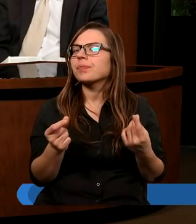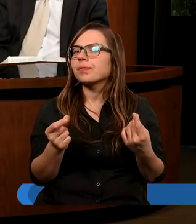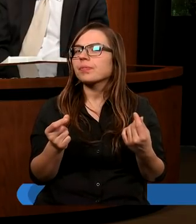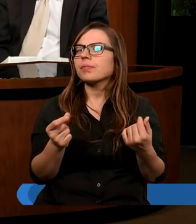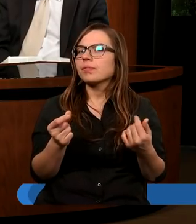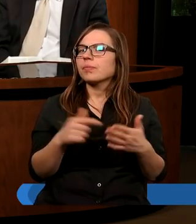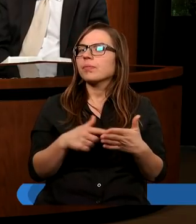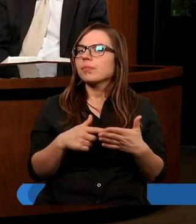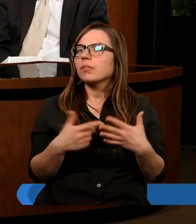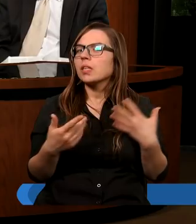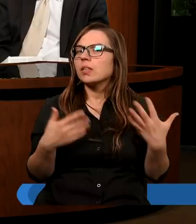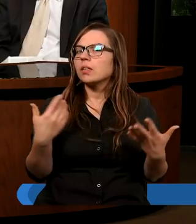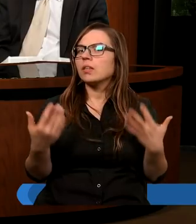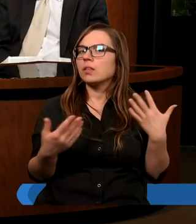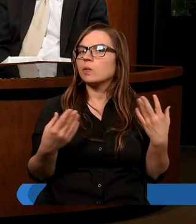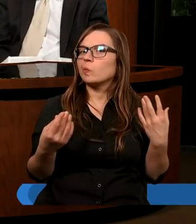kłaść,